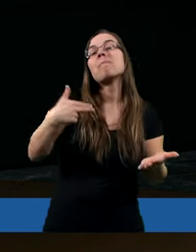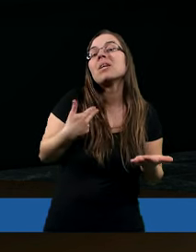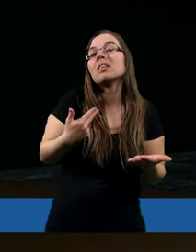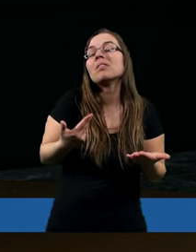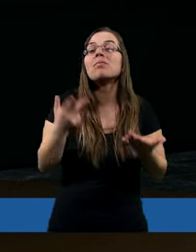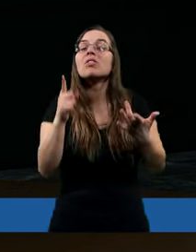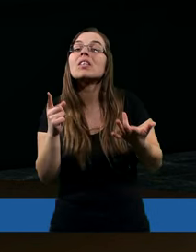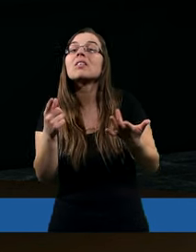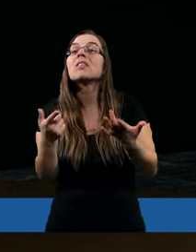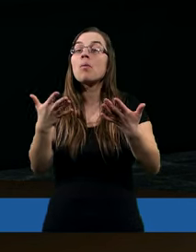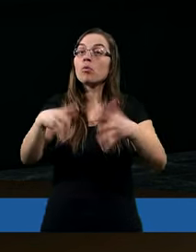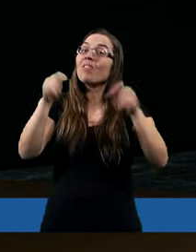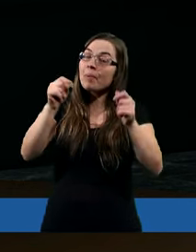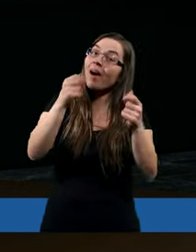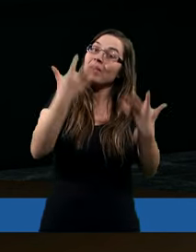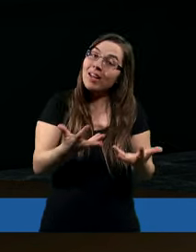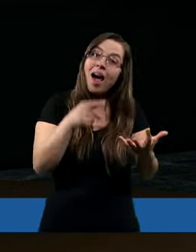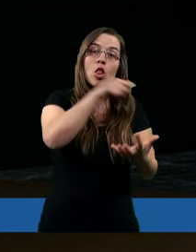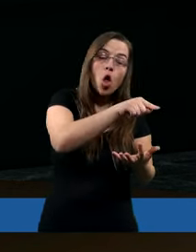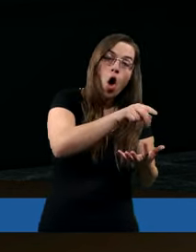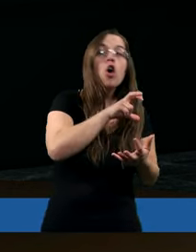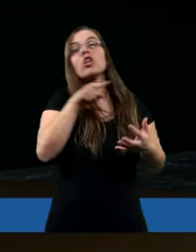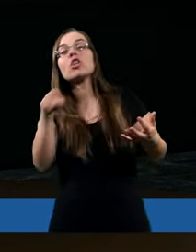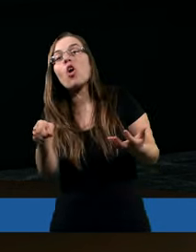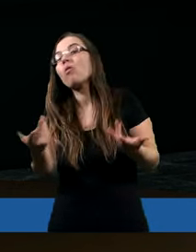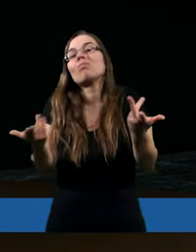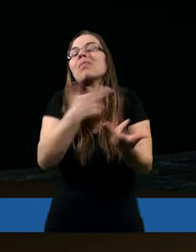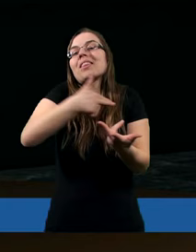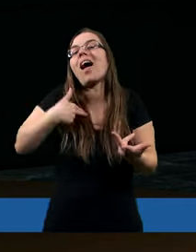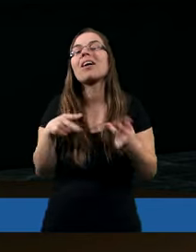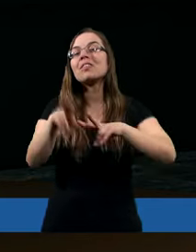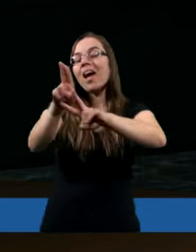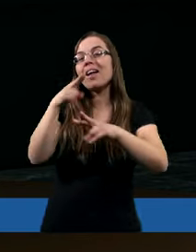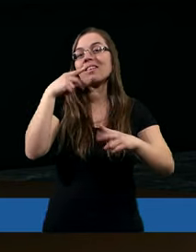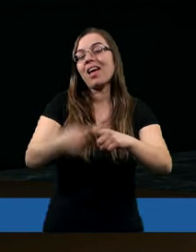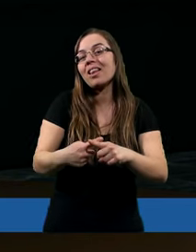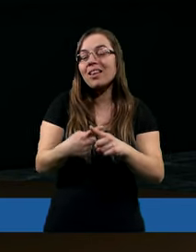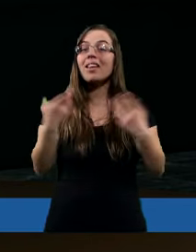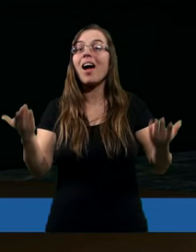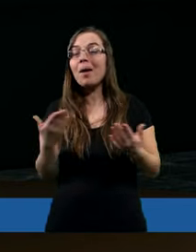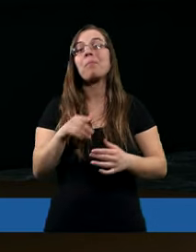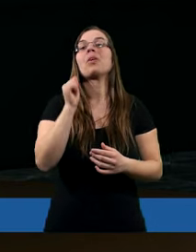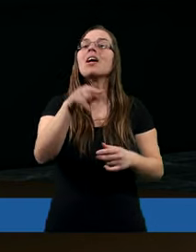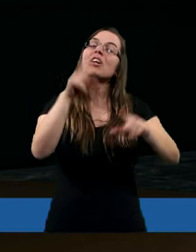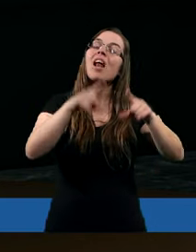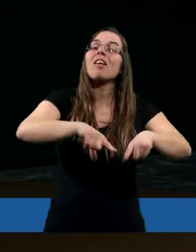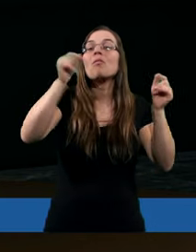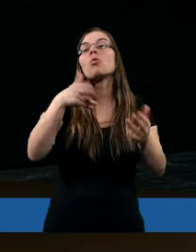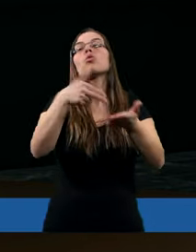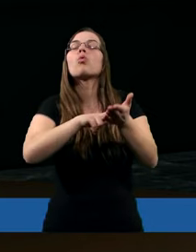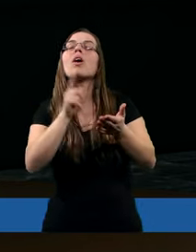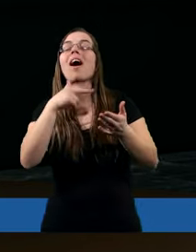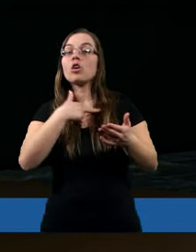No i teraz od nas zależy, czy my pójdziemy tak, jak Duch Święty chce nas prowadzić, czy jednak wybierzemy to, co my